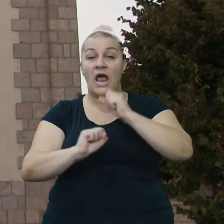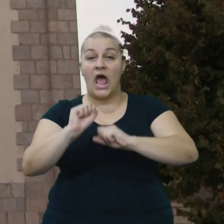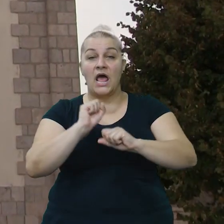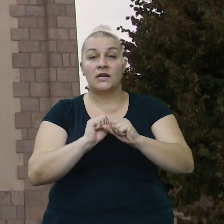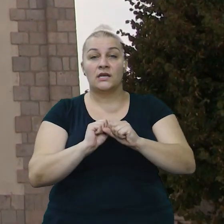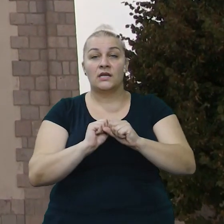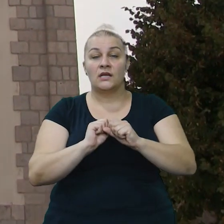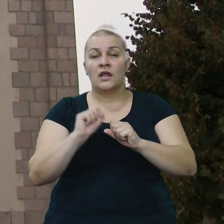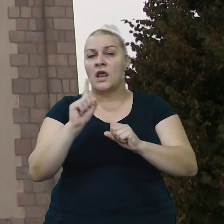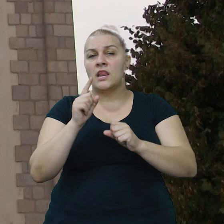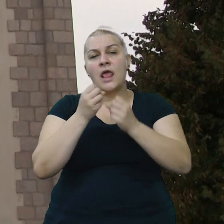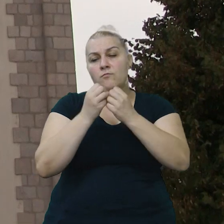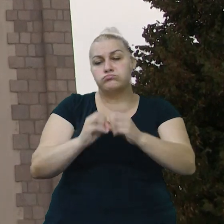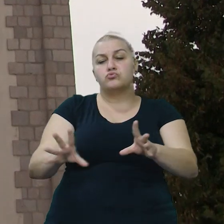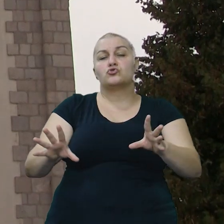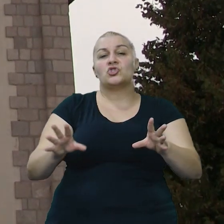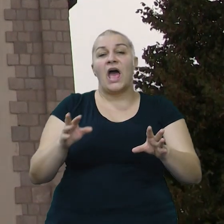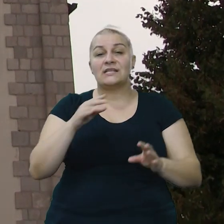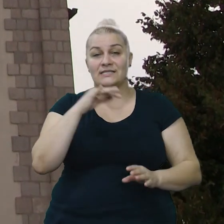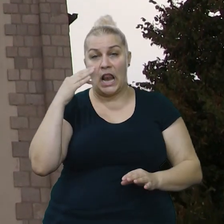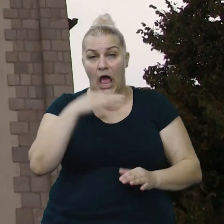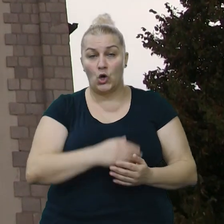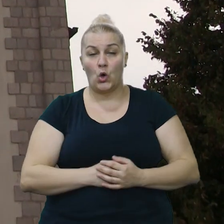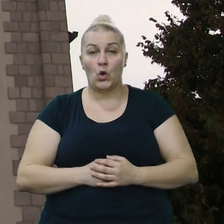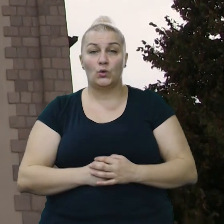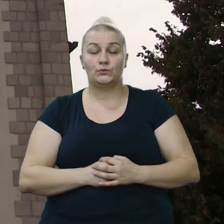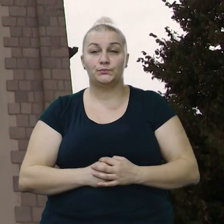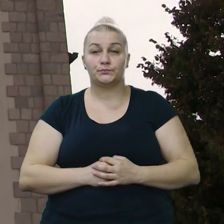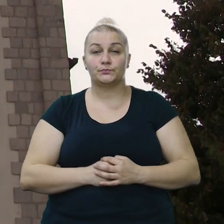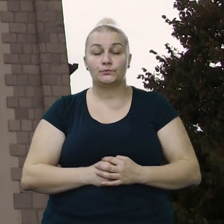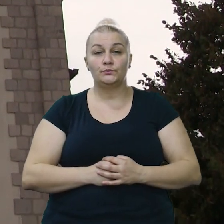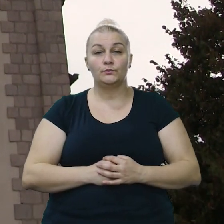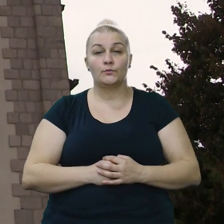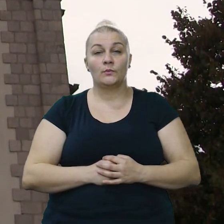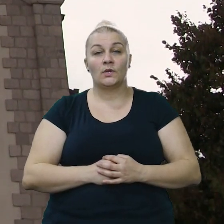sredost.